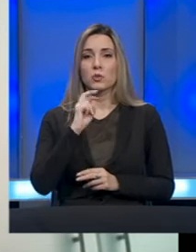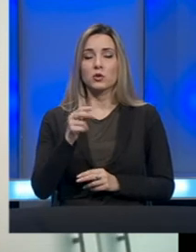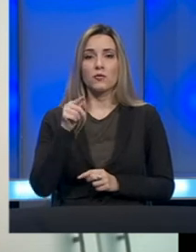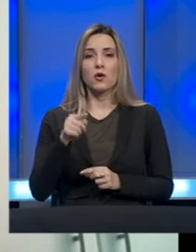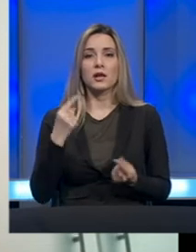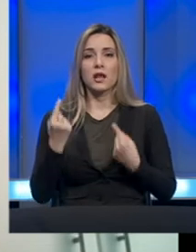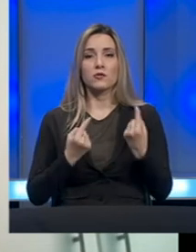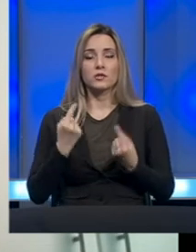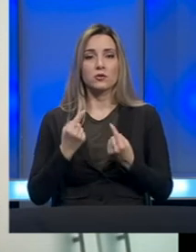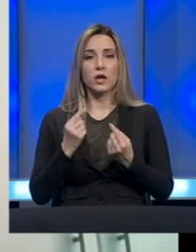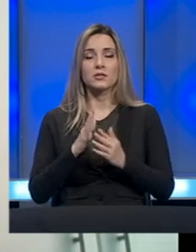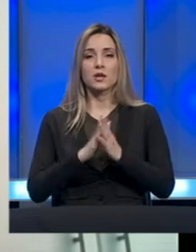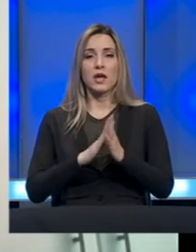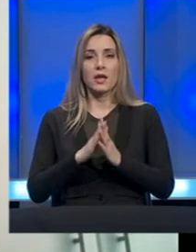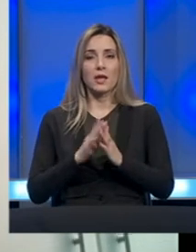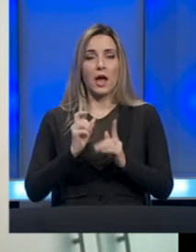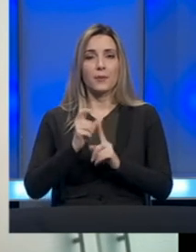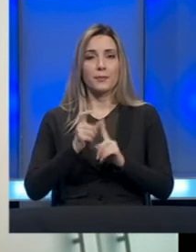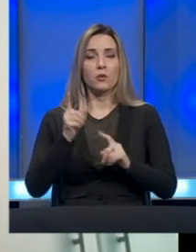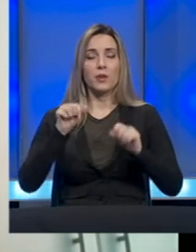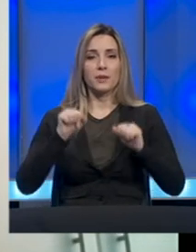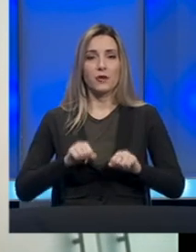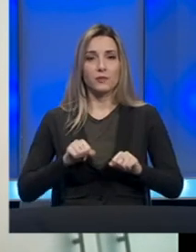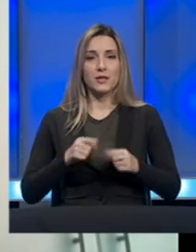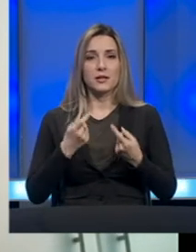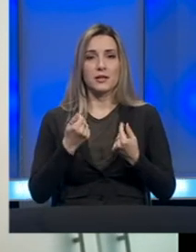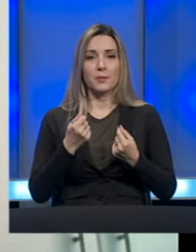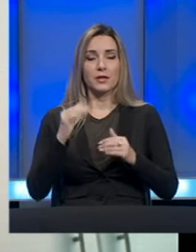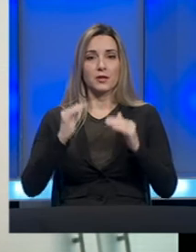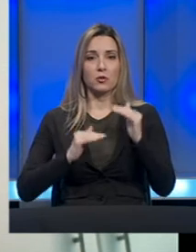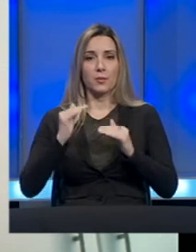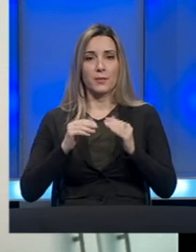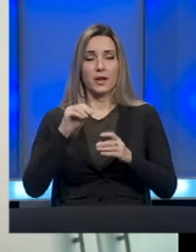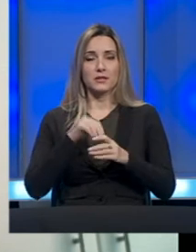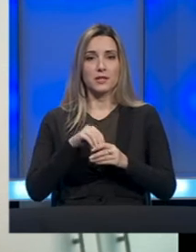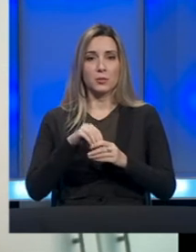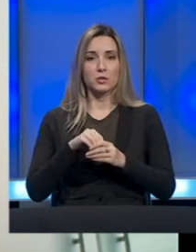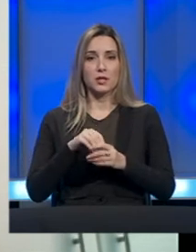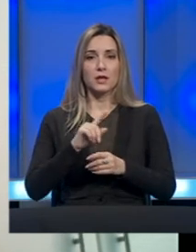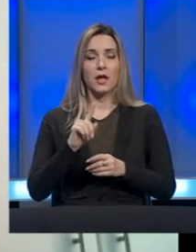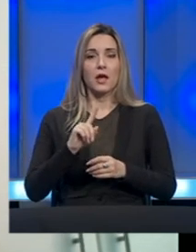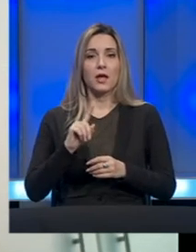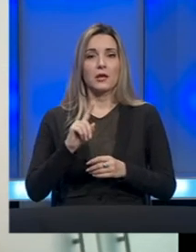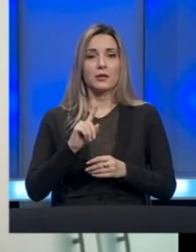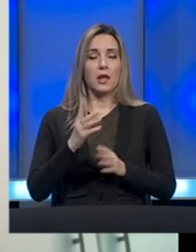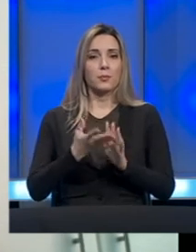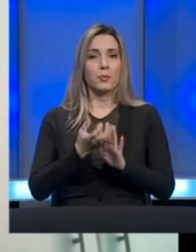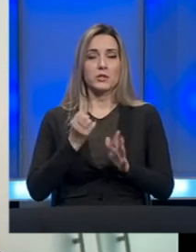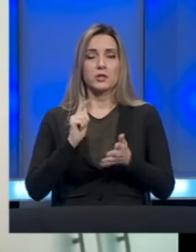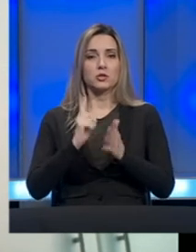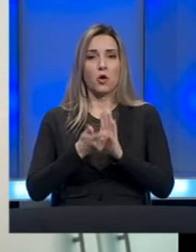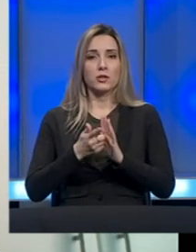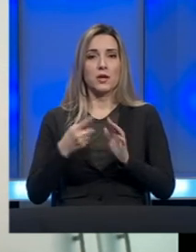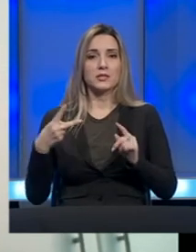situaciju i evo apelujem i na vlast da prilikom rebalansa budžeta ne poseže odmaa za